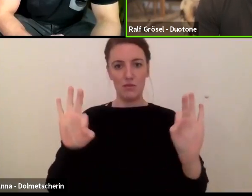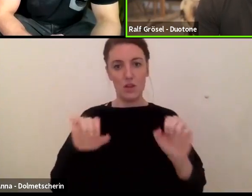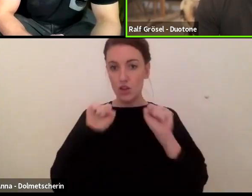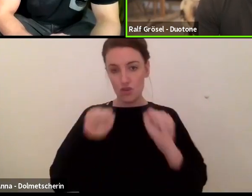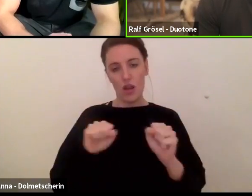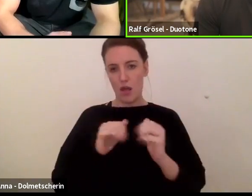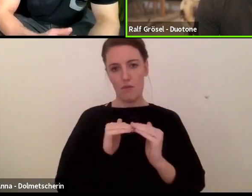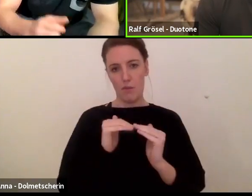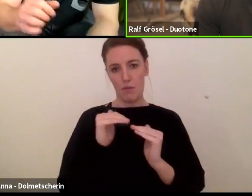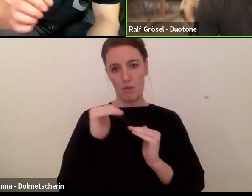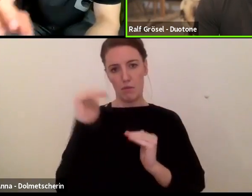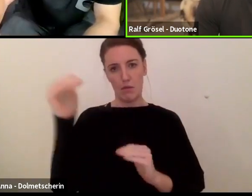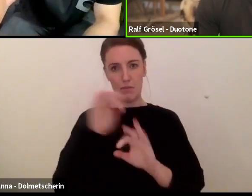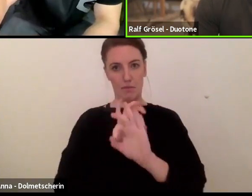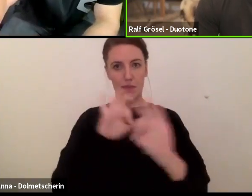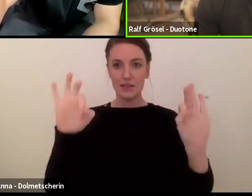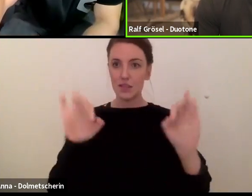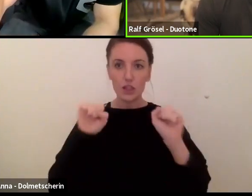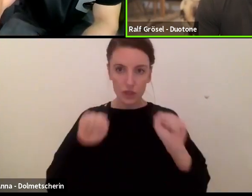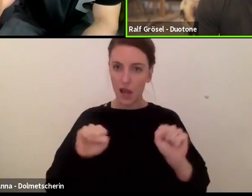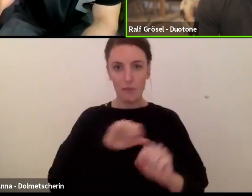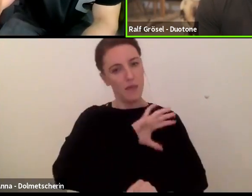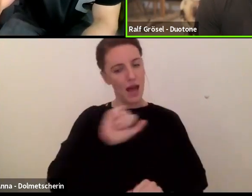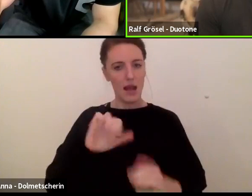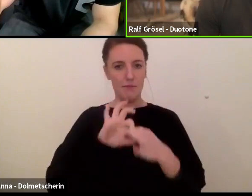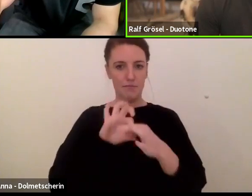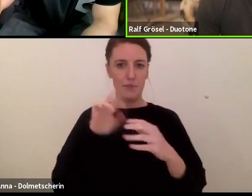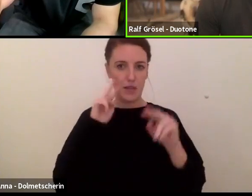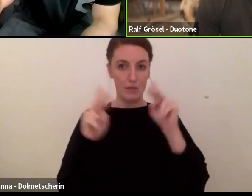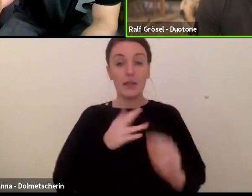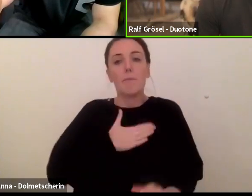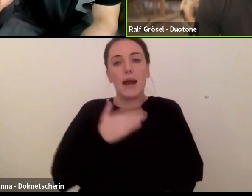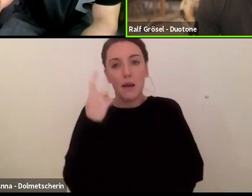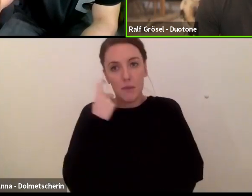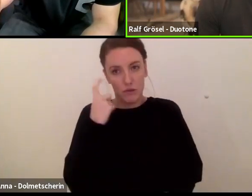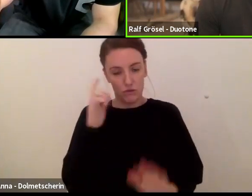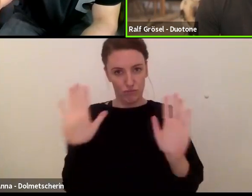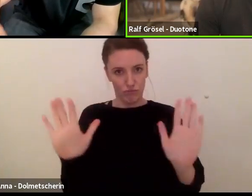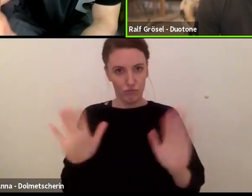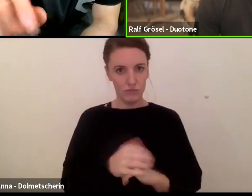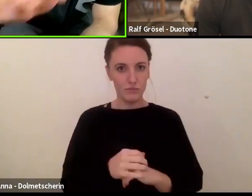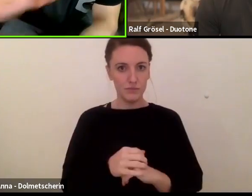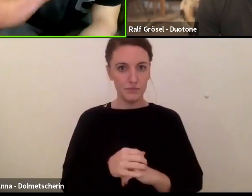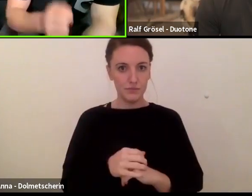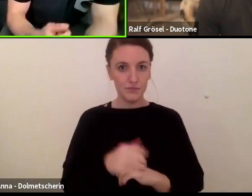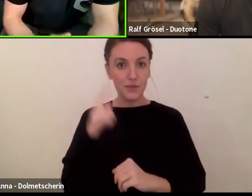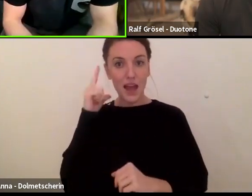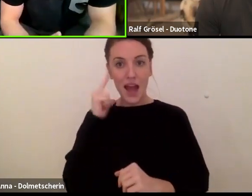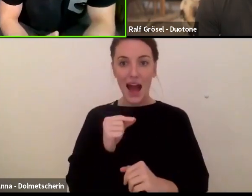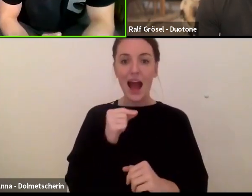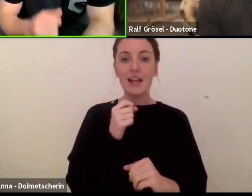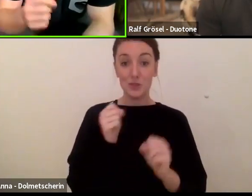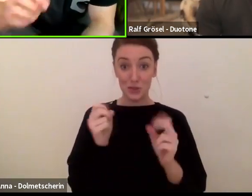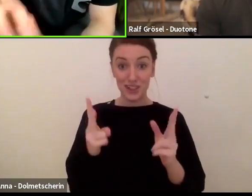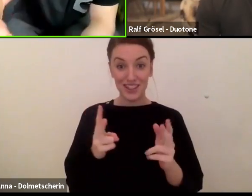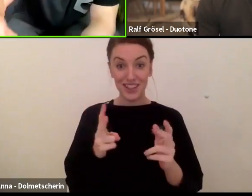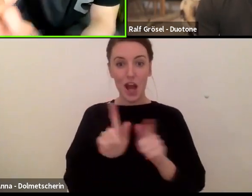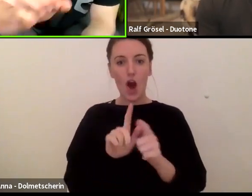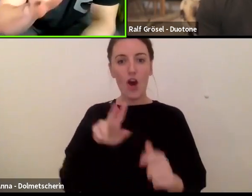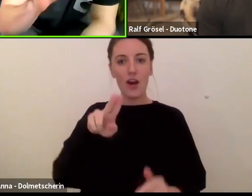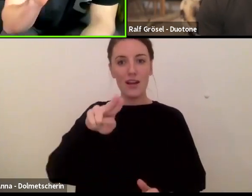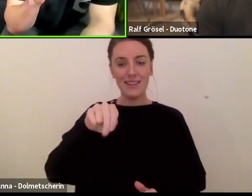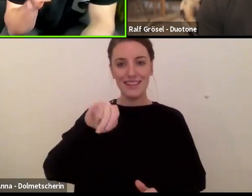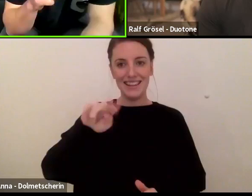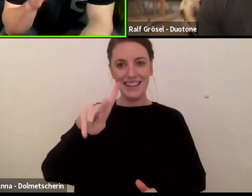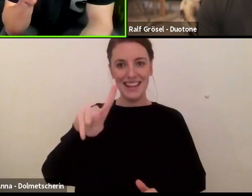immer eine Speise. In allen Aspekten, meiner Meinung nach. Check. Ralf, der Niklas fragt gleich. Was mich auch